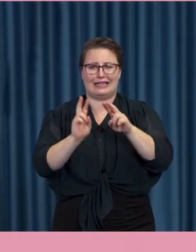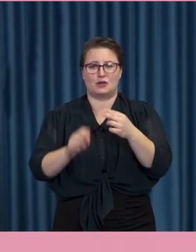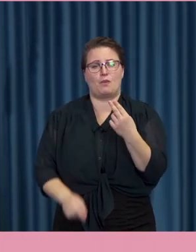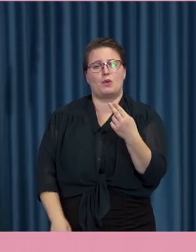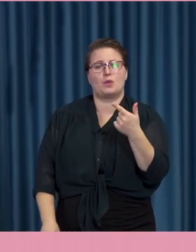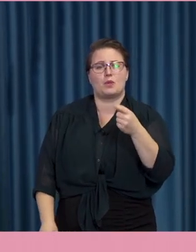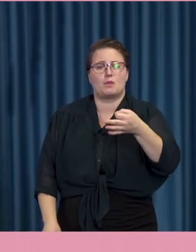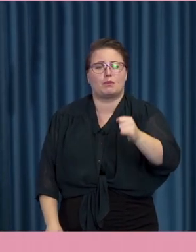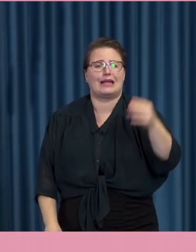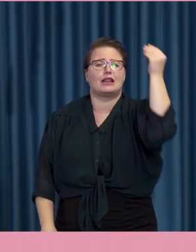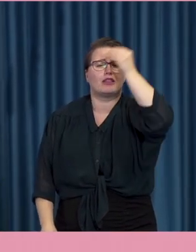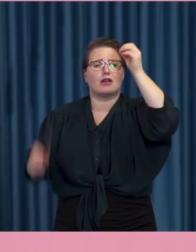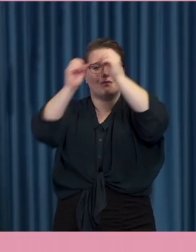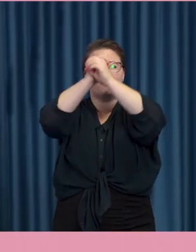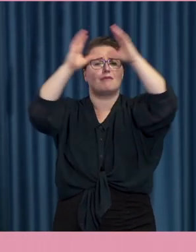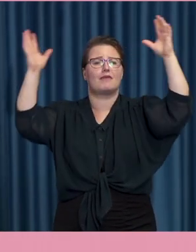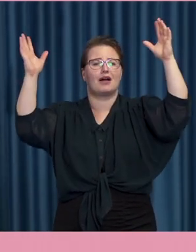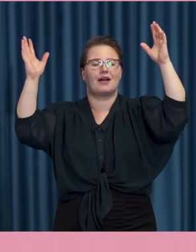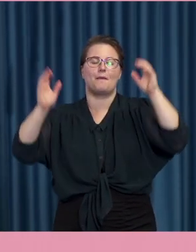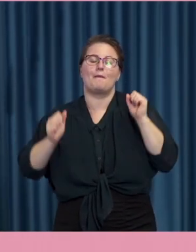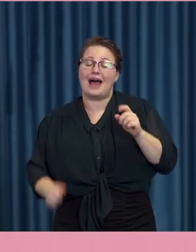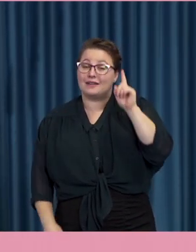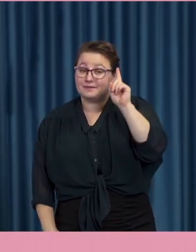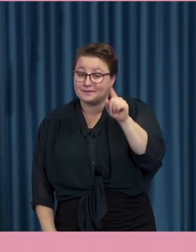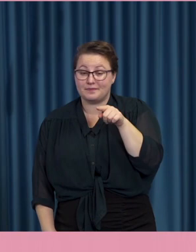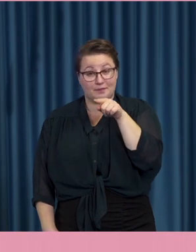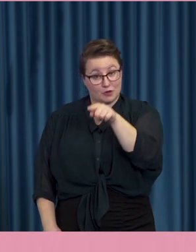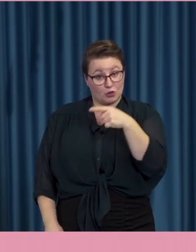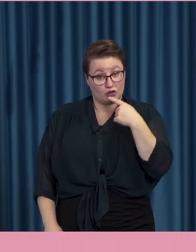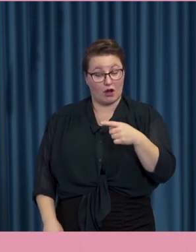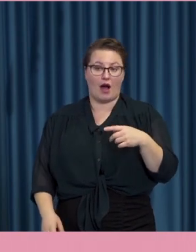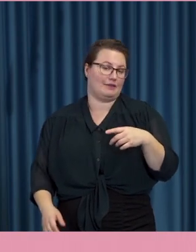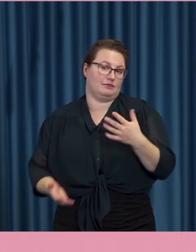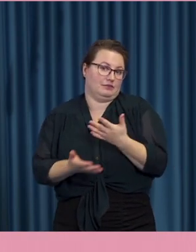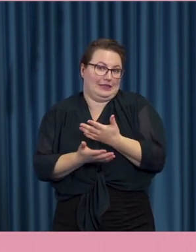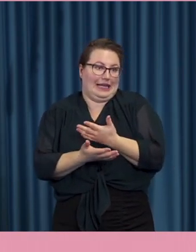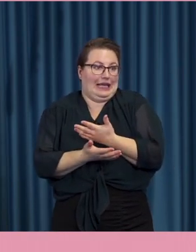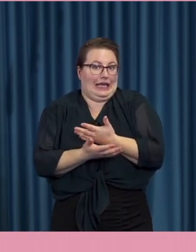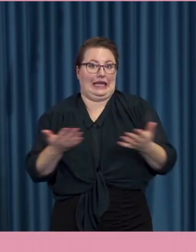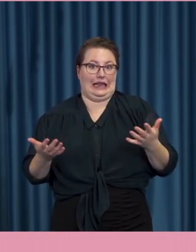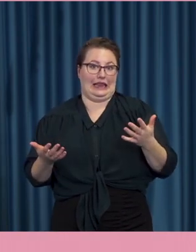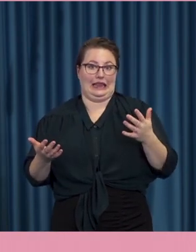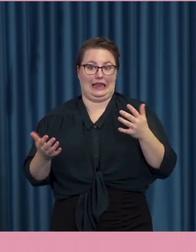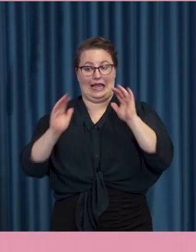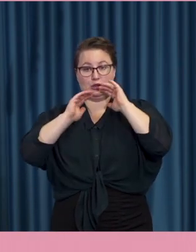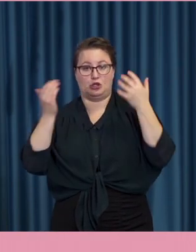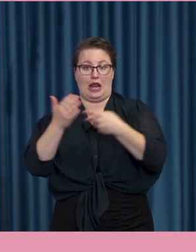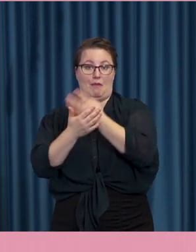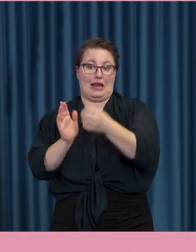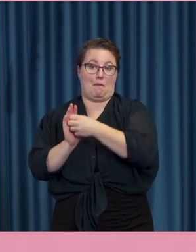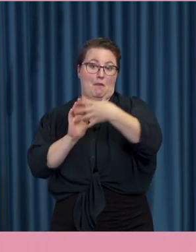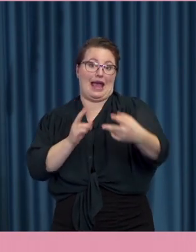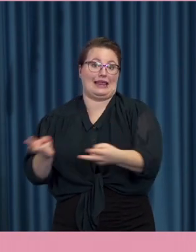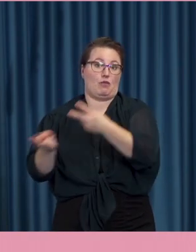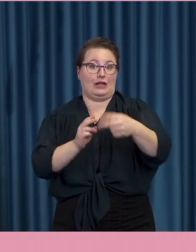Men om man då ska liksom skifta det här, som du säger så här, det kanske inte kommer att vara det här som är demokratins undergång. Vad ska vi liksom